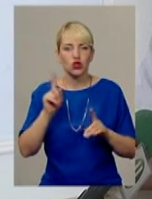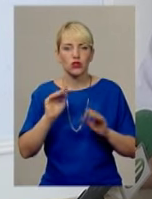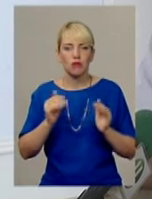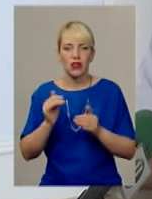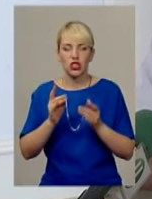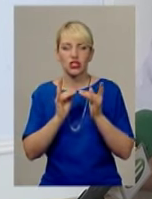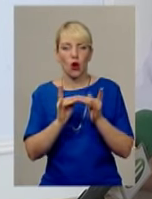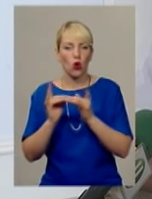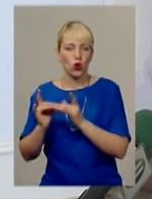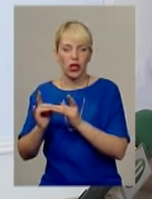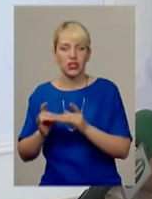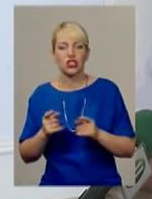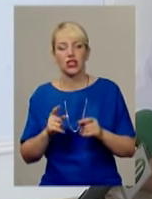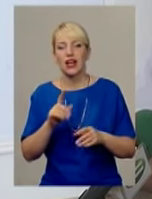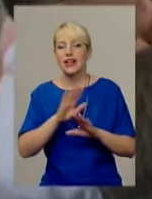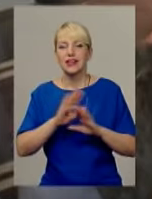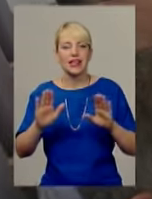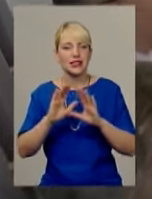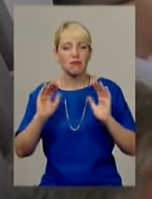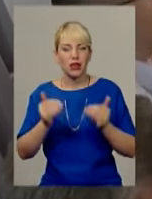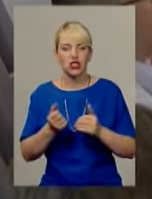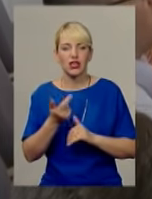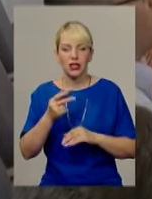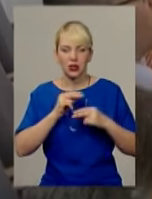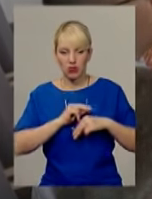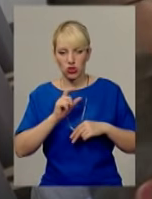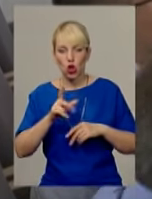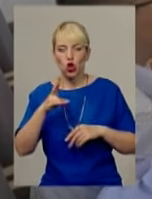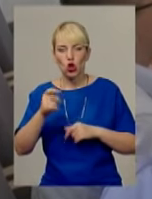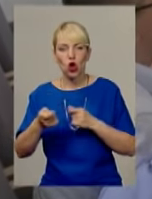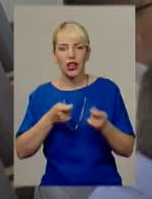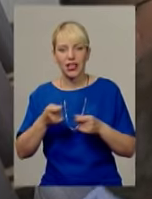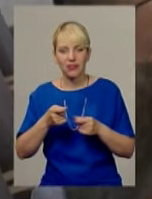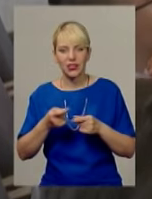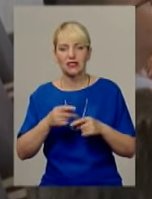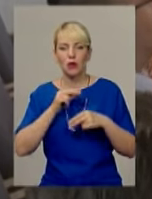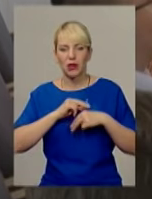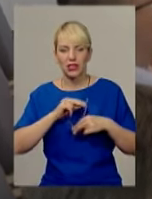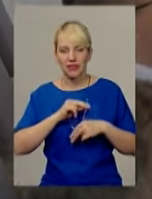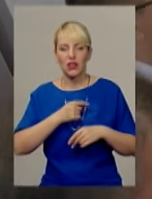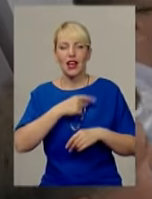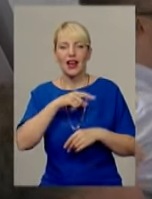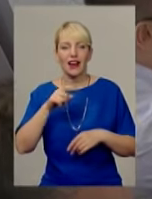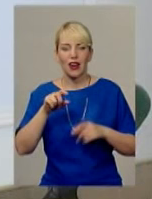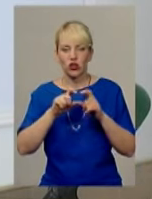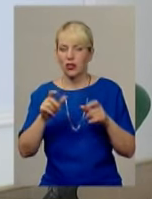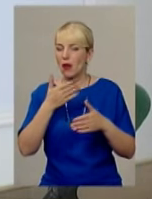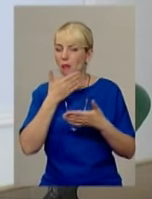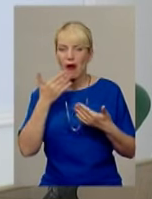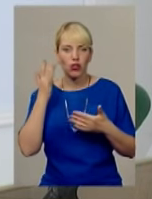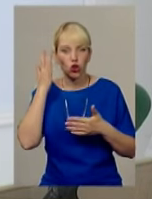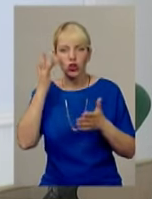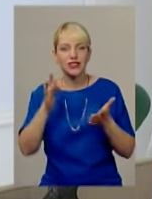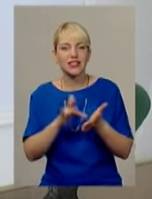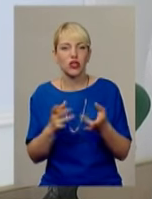не зменшиться кількість працюючих. Утім, керівництво та працівники кардіодіспансеру не бачать доцільності в об'єднанні. Швидка